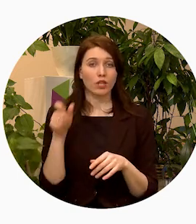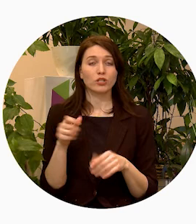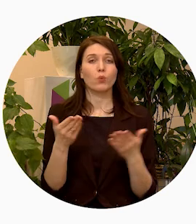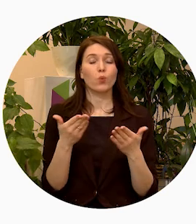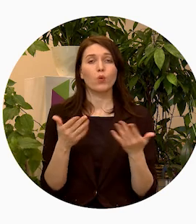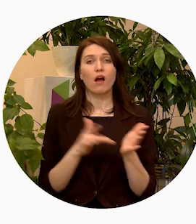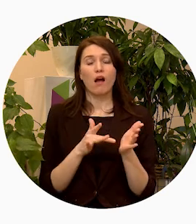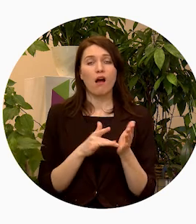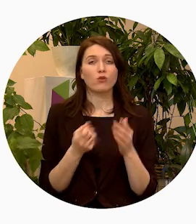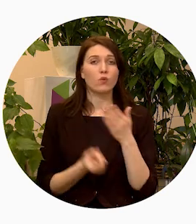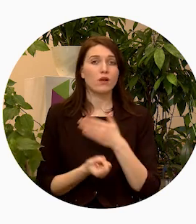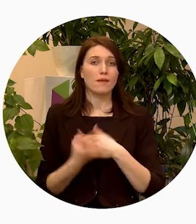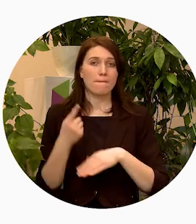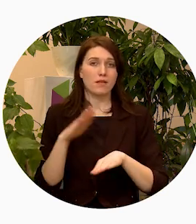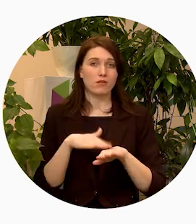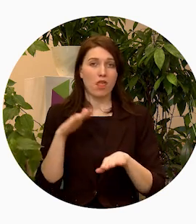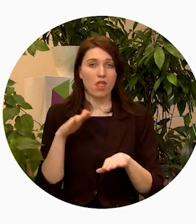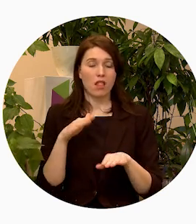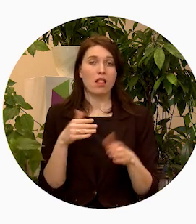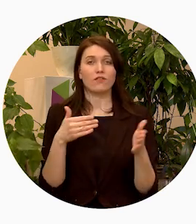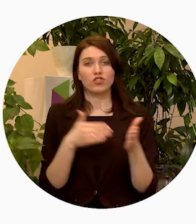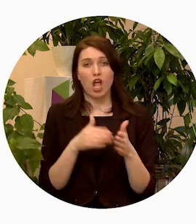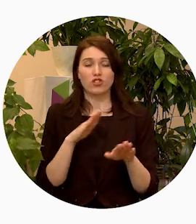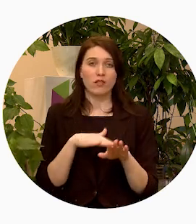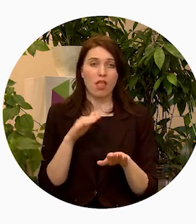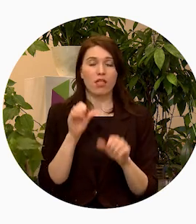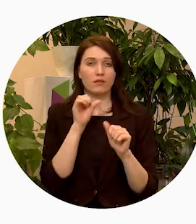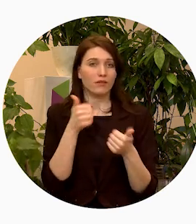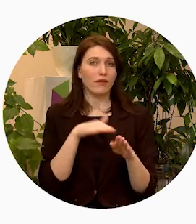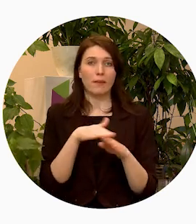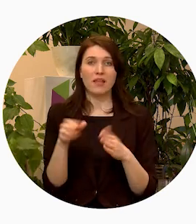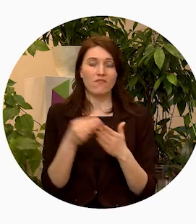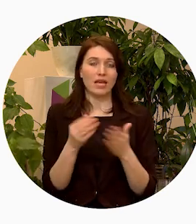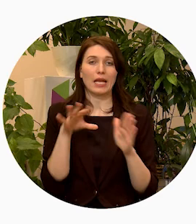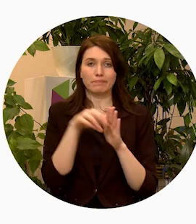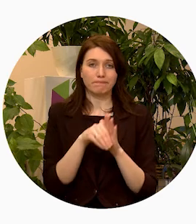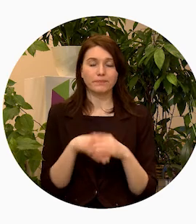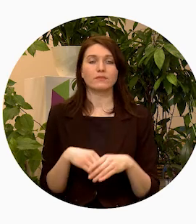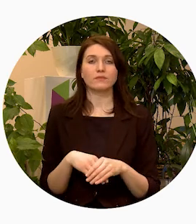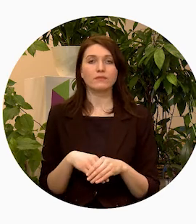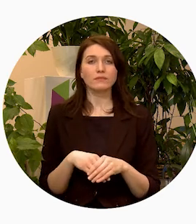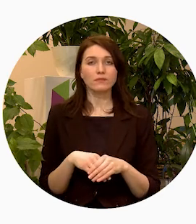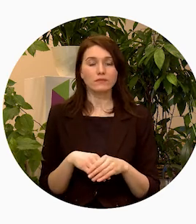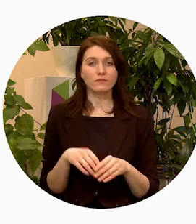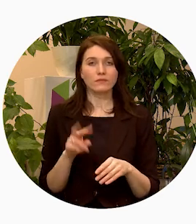kur kaut kādu iemeslu un šķēršķu dēļ nevar pilnvērtīgi iesaistīties. Otrkārt,